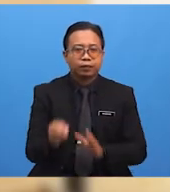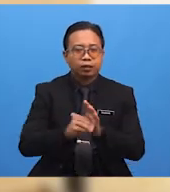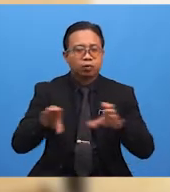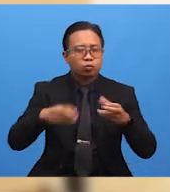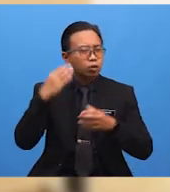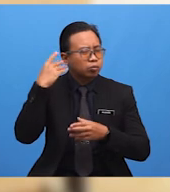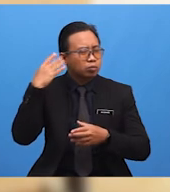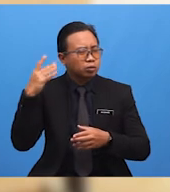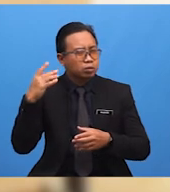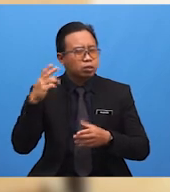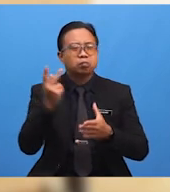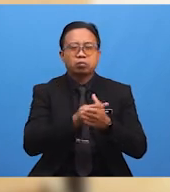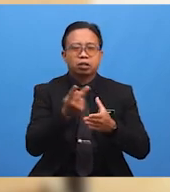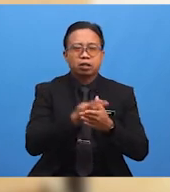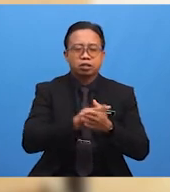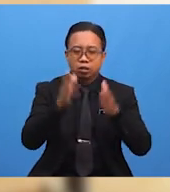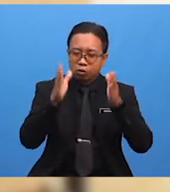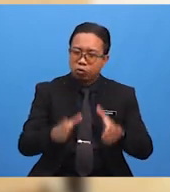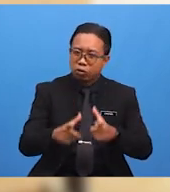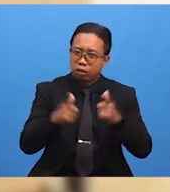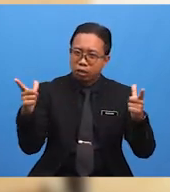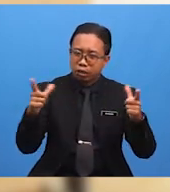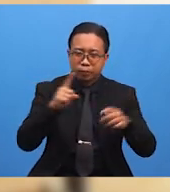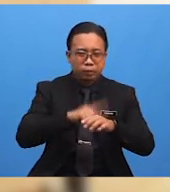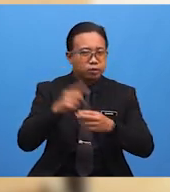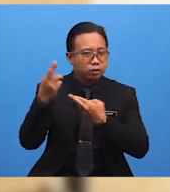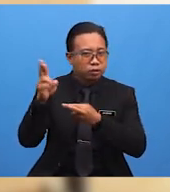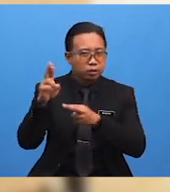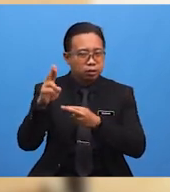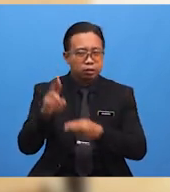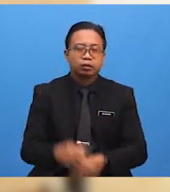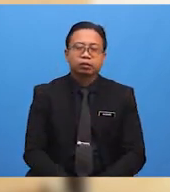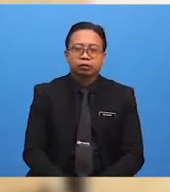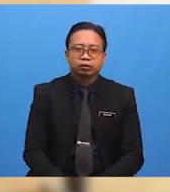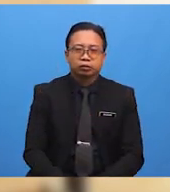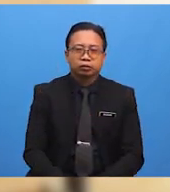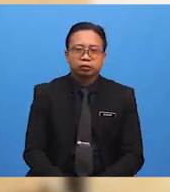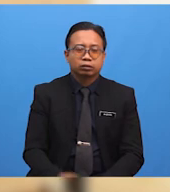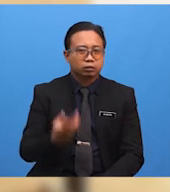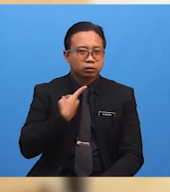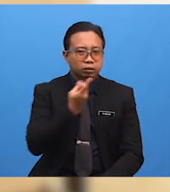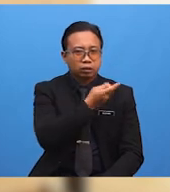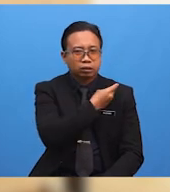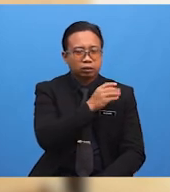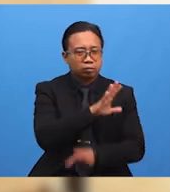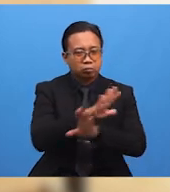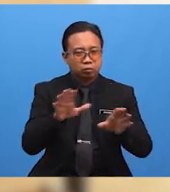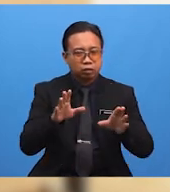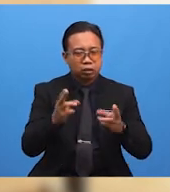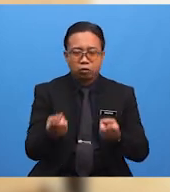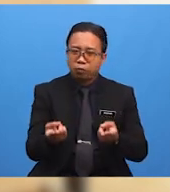Bising Hingga Mengganggu Pengunjung Lain Ketika Rehlah Menunjukkan Kita Tidak